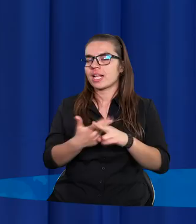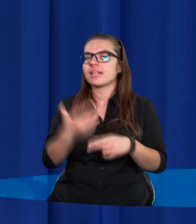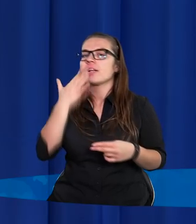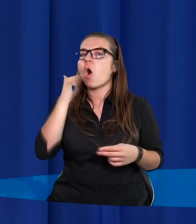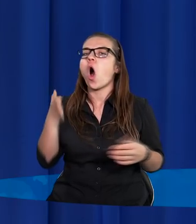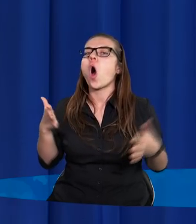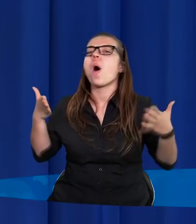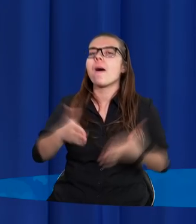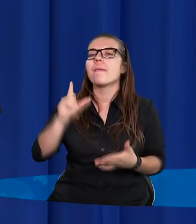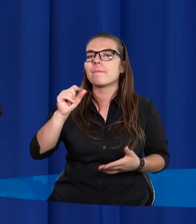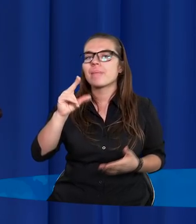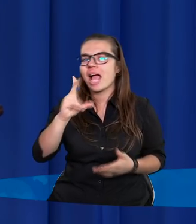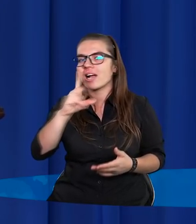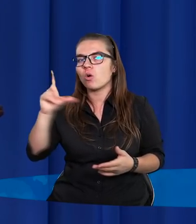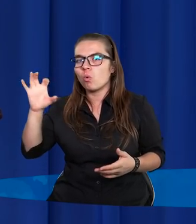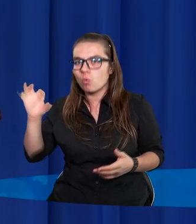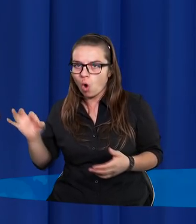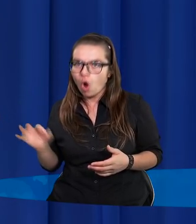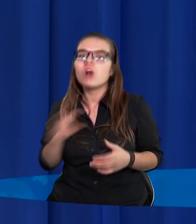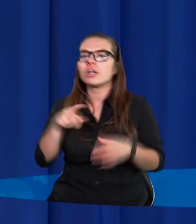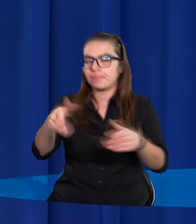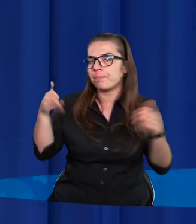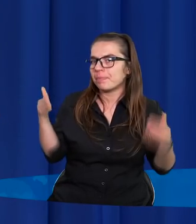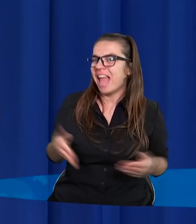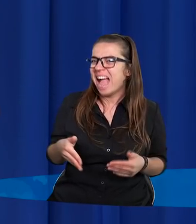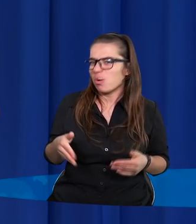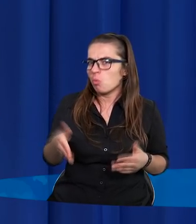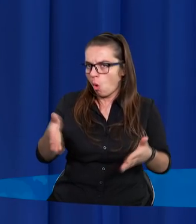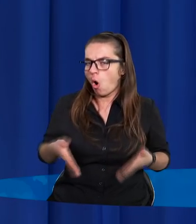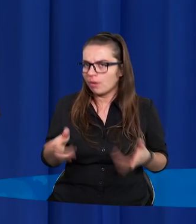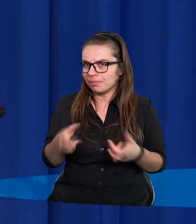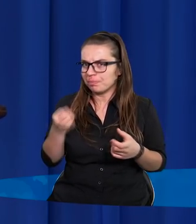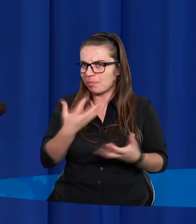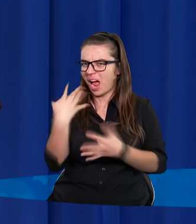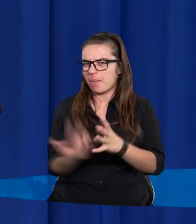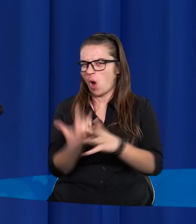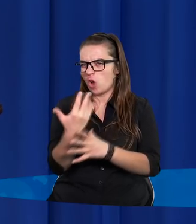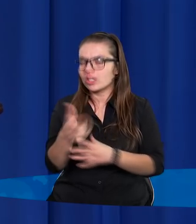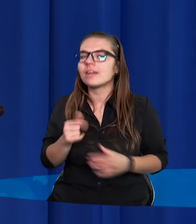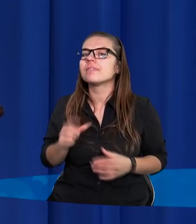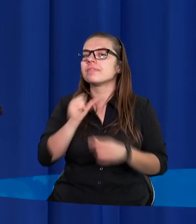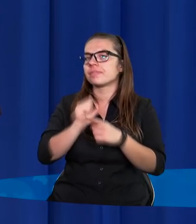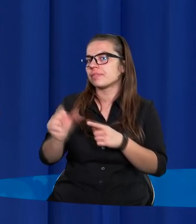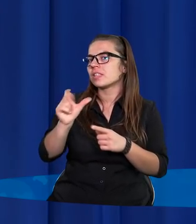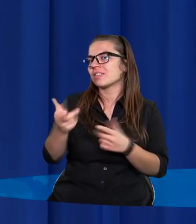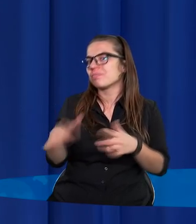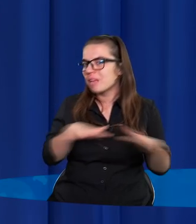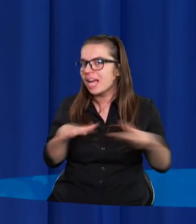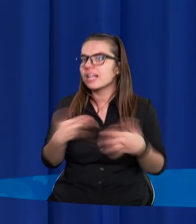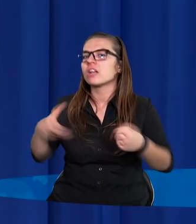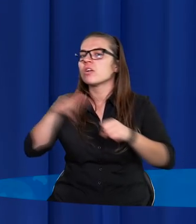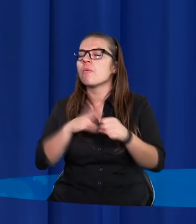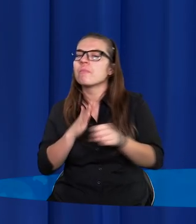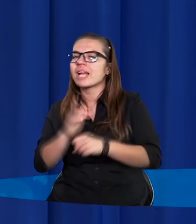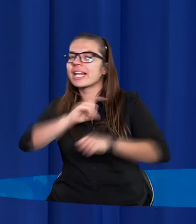o piekle, czy piekło faktycznie jest czymś, jest miejscem, którym przez